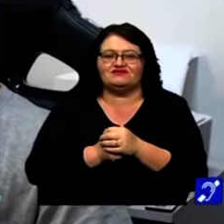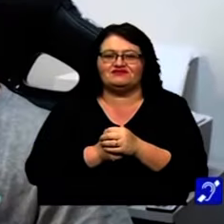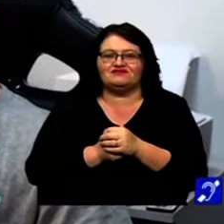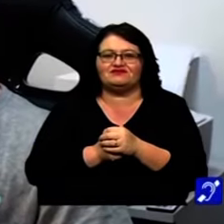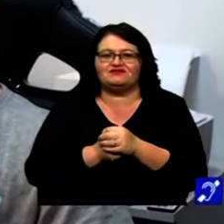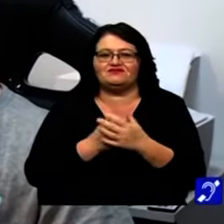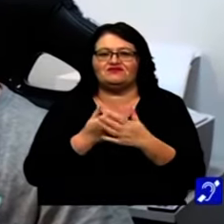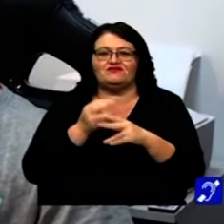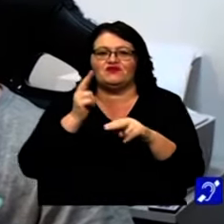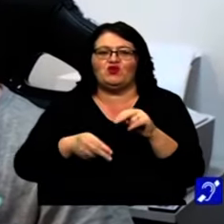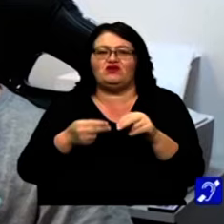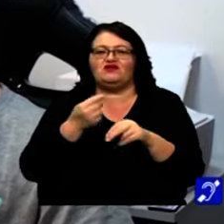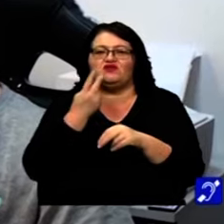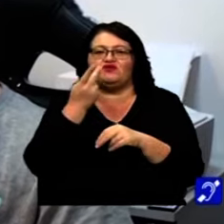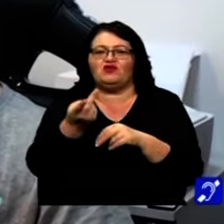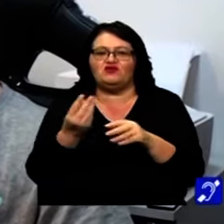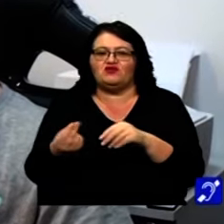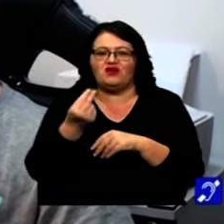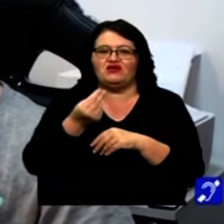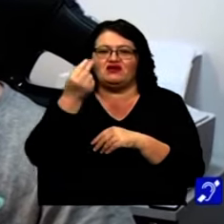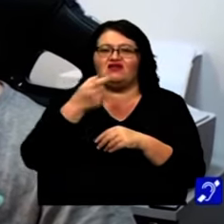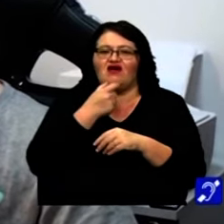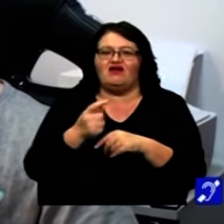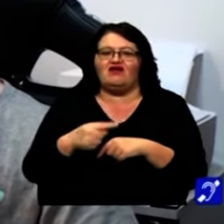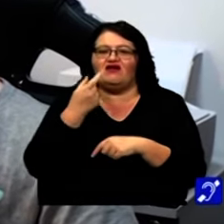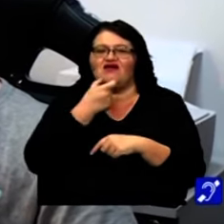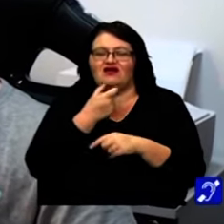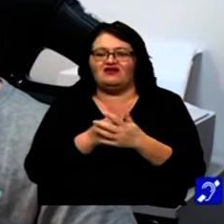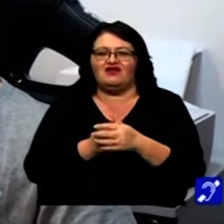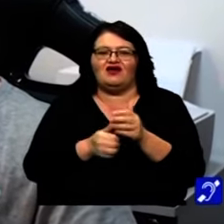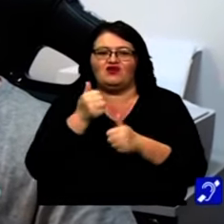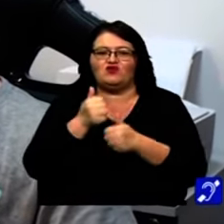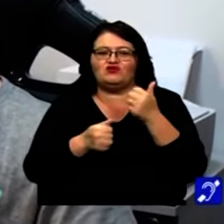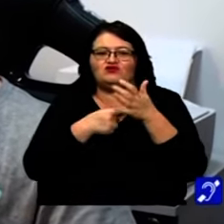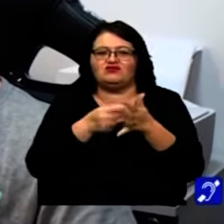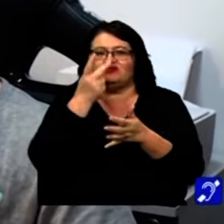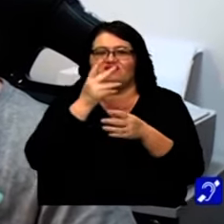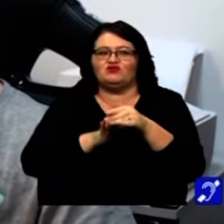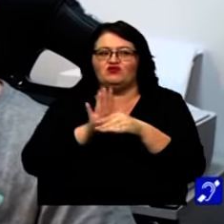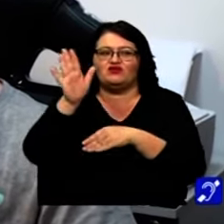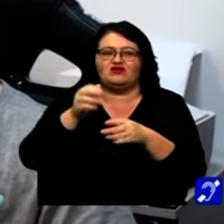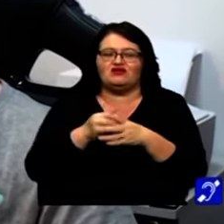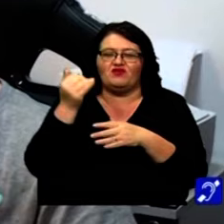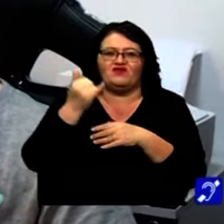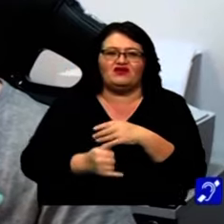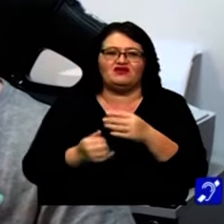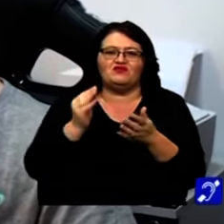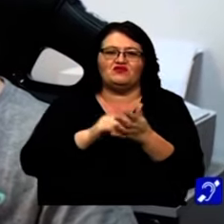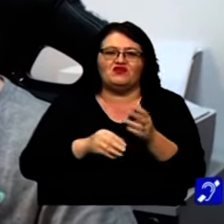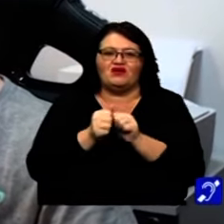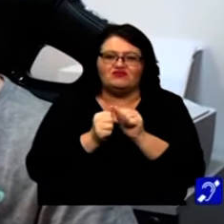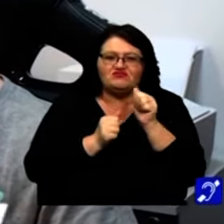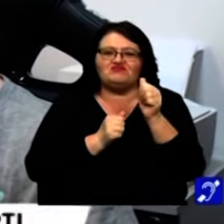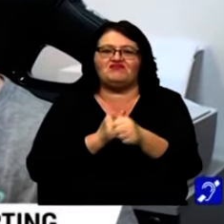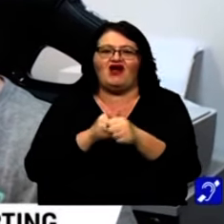Realizări care au venit în ultimii doi ani, din ce în ce mai bine de la an la an, la competiția aceasta s văzut un progres, am venit din ce în ce mai în față în